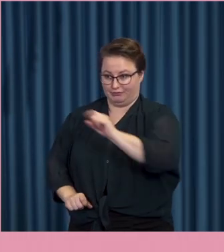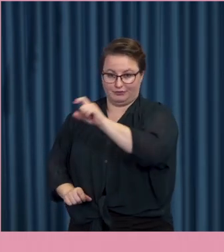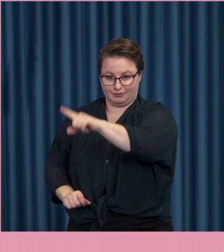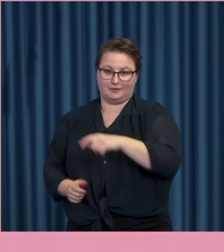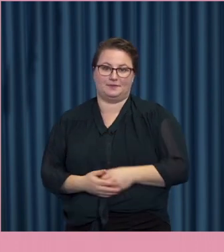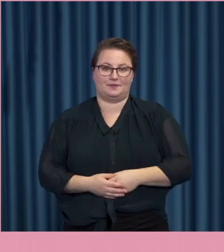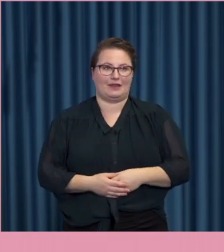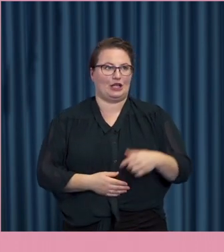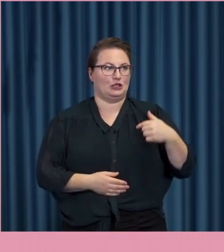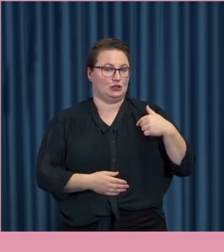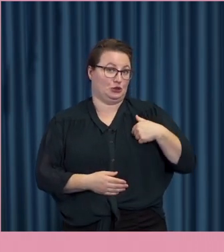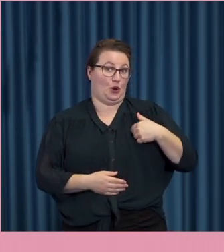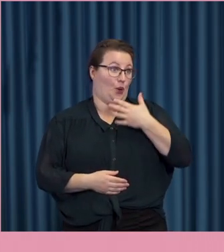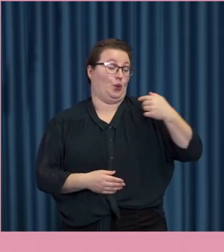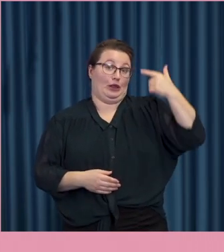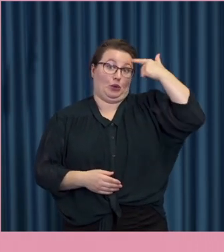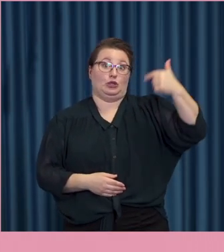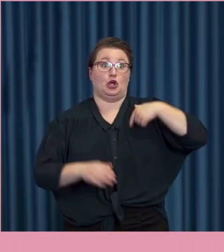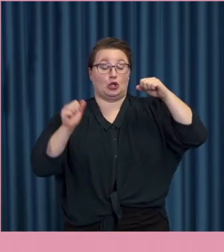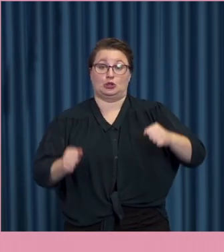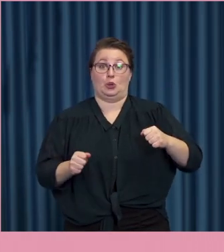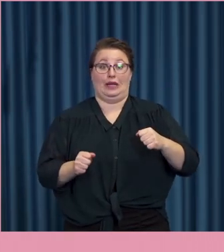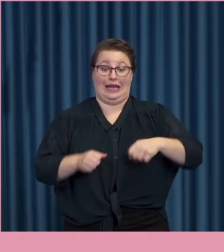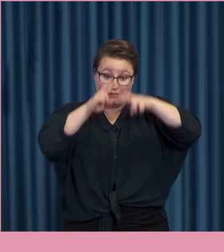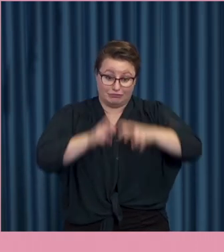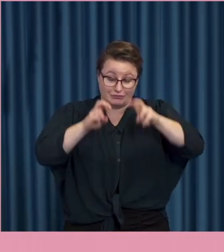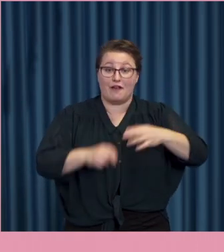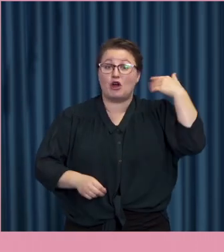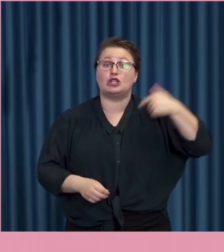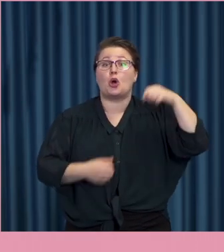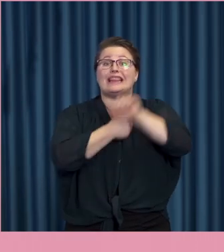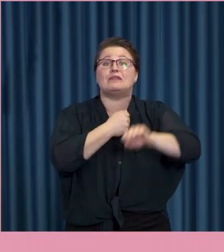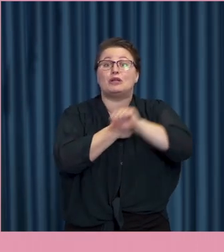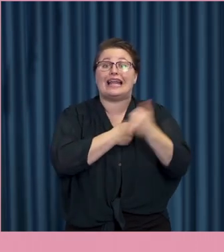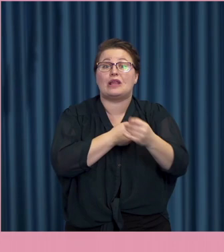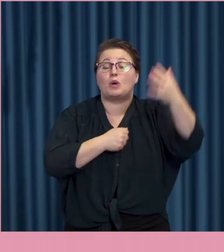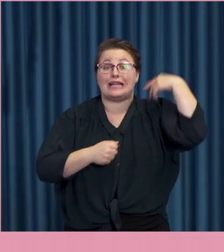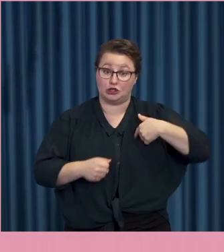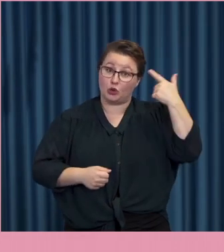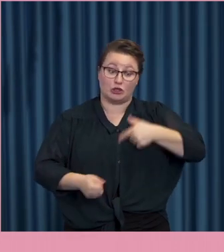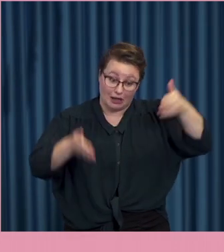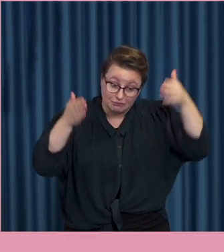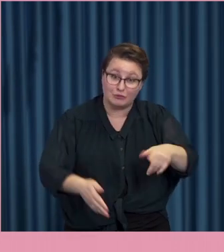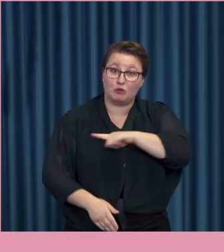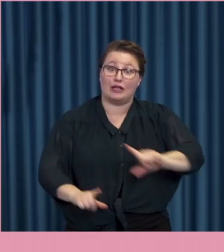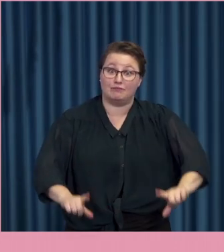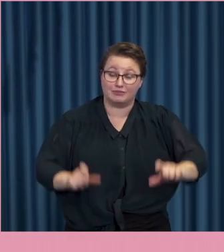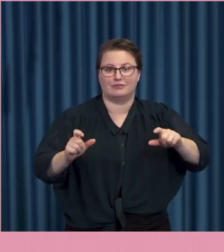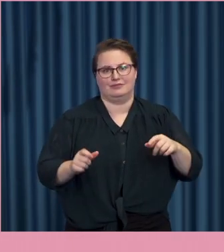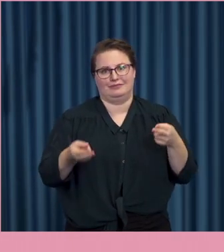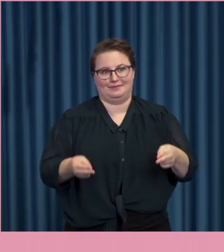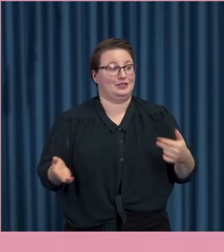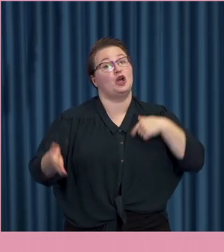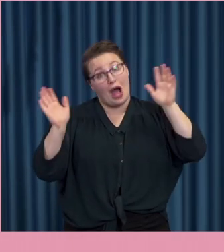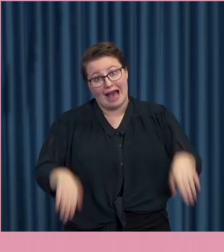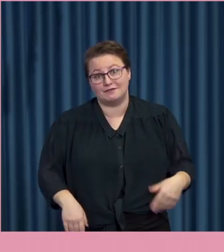Jag såg att jag skulle behöva ägna massor med tid åt att knäcka på när jag disputerade för tio år sedan. Men jag har ägnat väldigt mycket tid åt juridiker kring dick